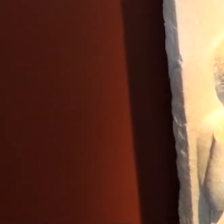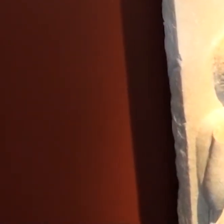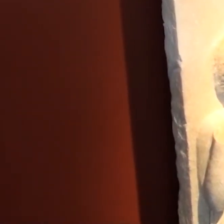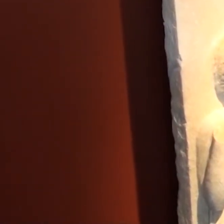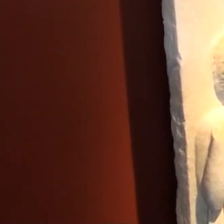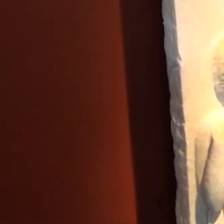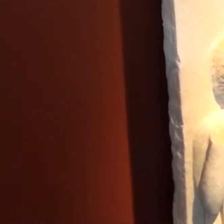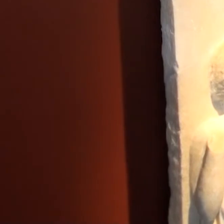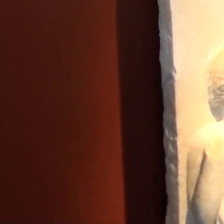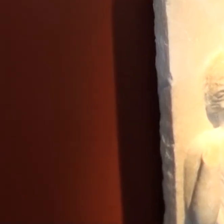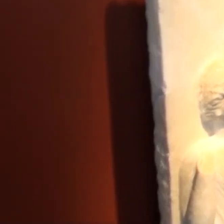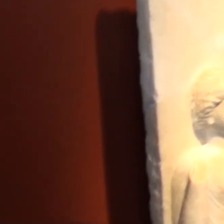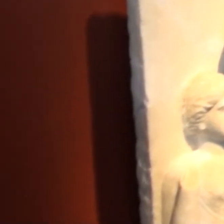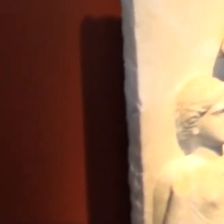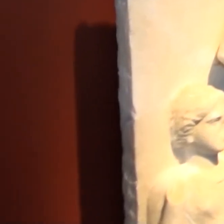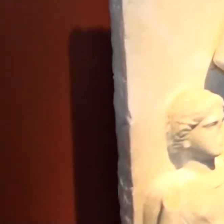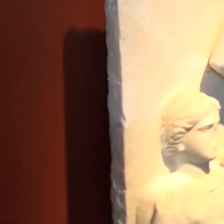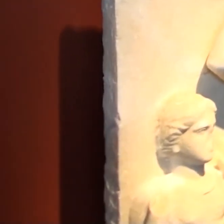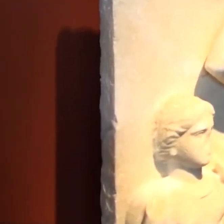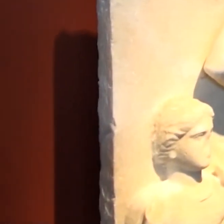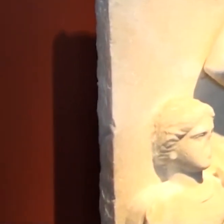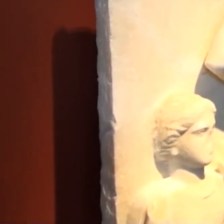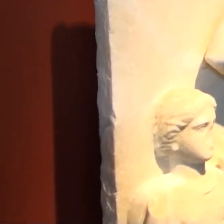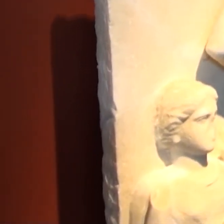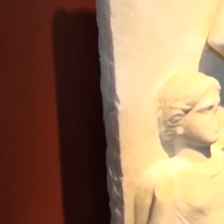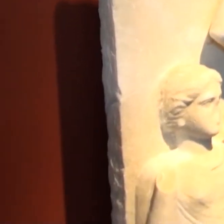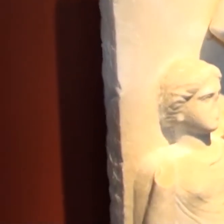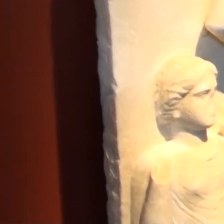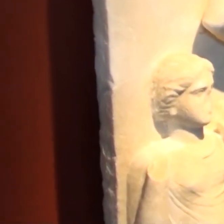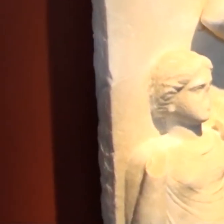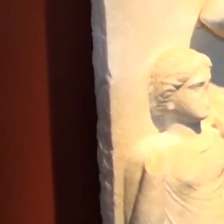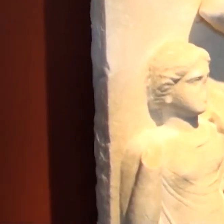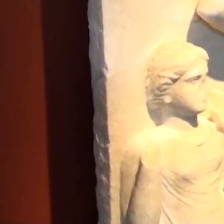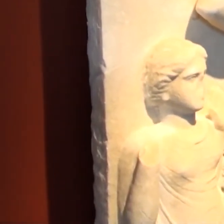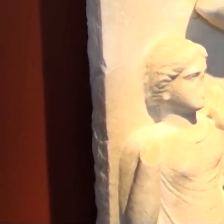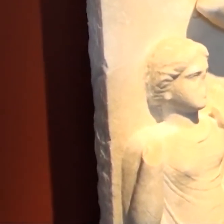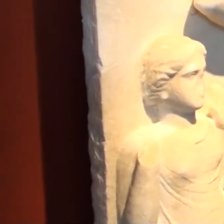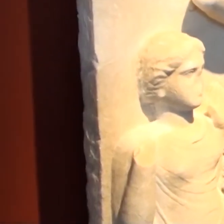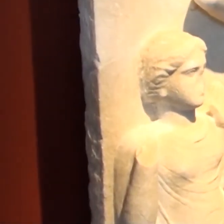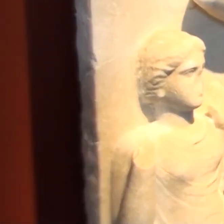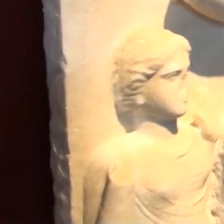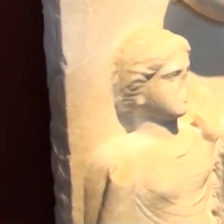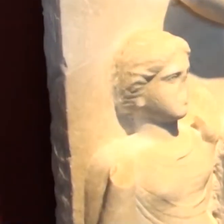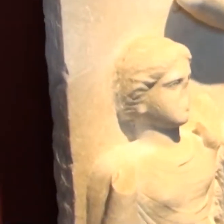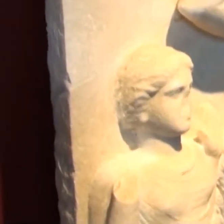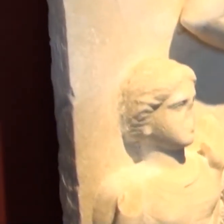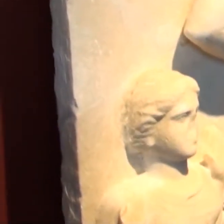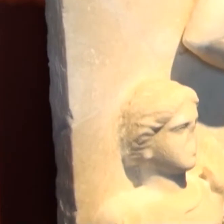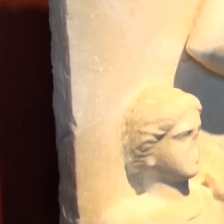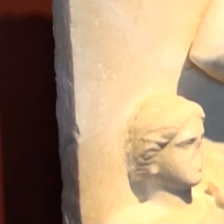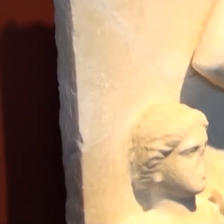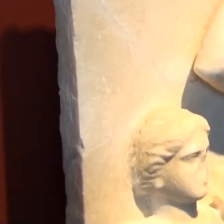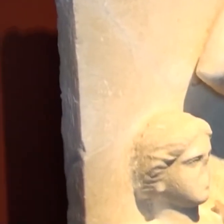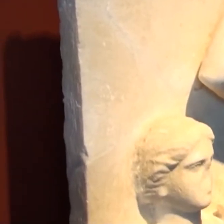Έχει σηκωμένο το δεξί του χέρι και ακουμπά το κεφάλι του